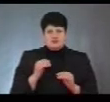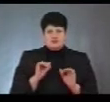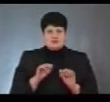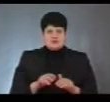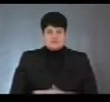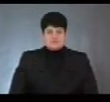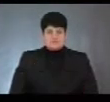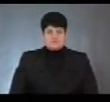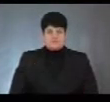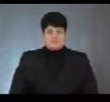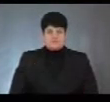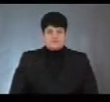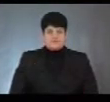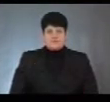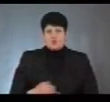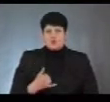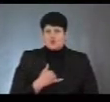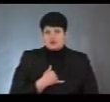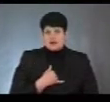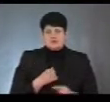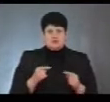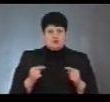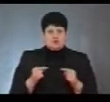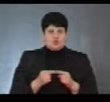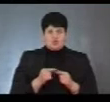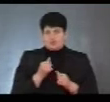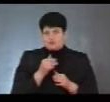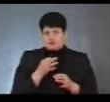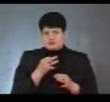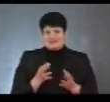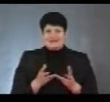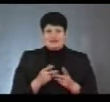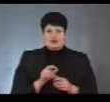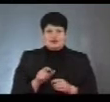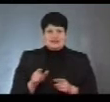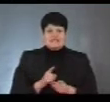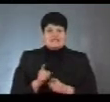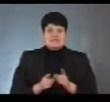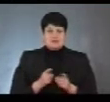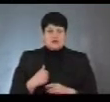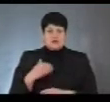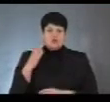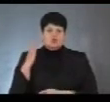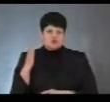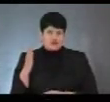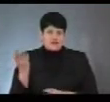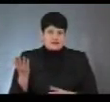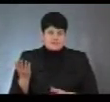У нас не можу сказати точної кількості людей, які зараз змінять місце голосування, тому що